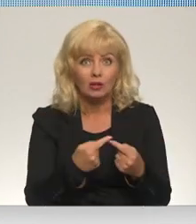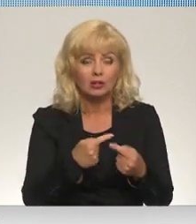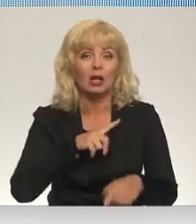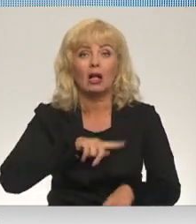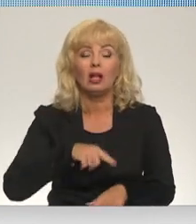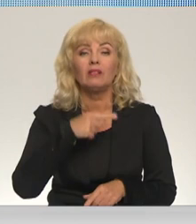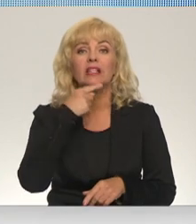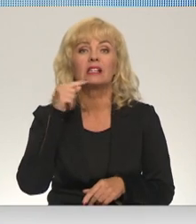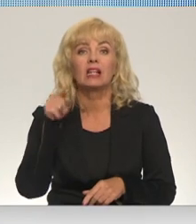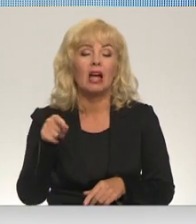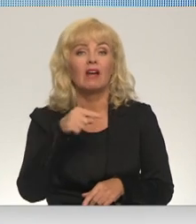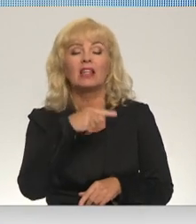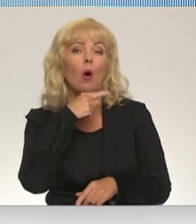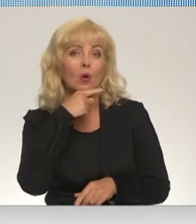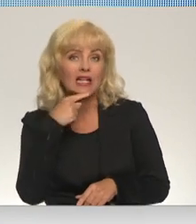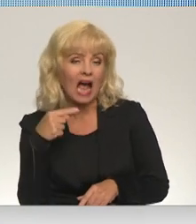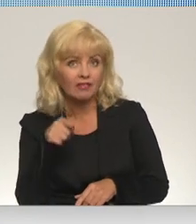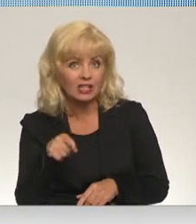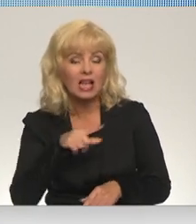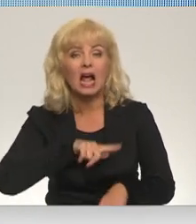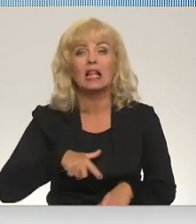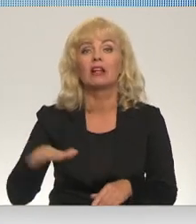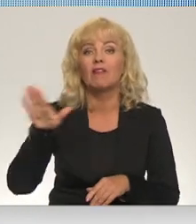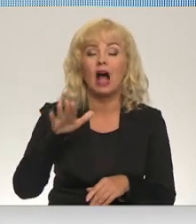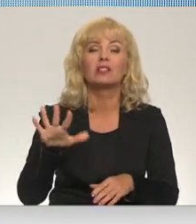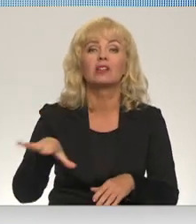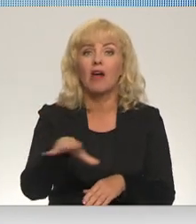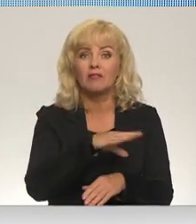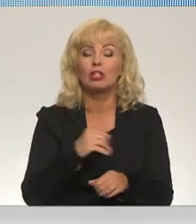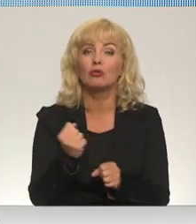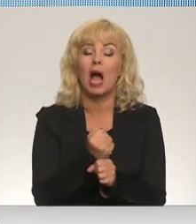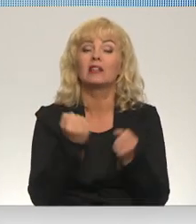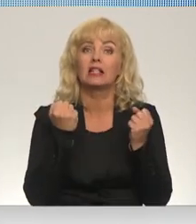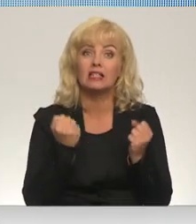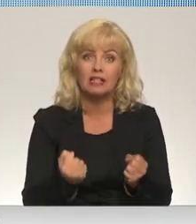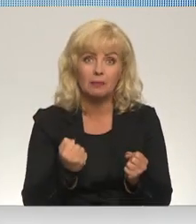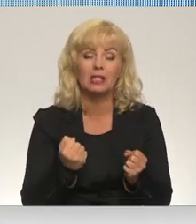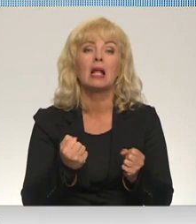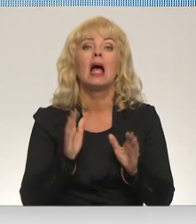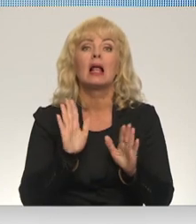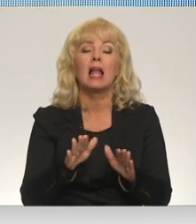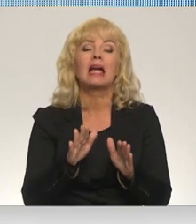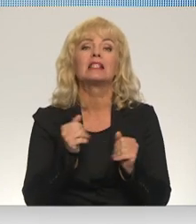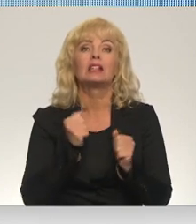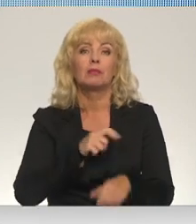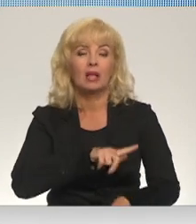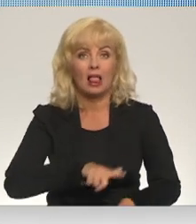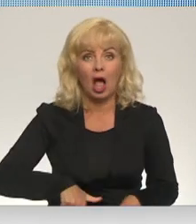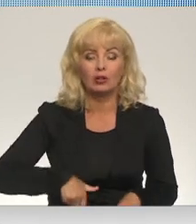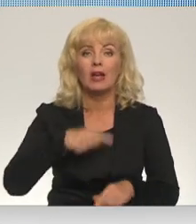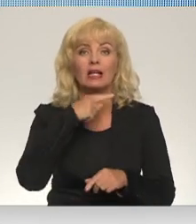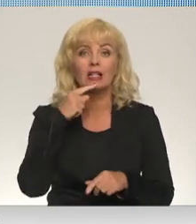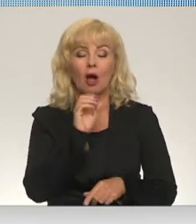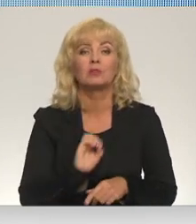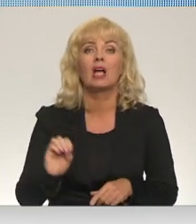Krievi nav Krievijas Krievi. Latvijas valsts ir jādara visu stiprinot Latvijas, Krievu,